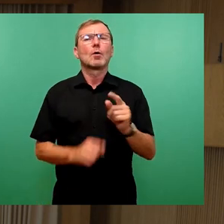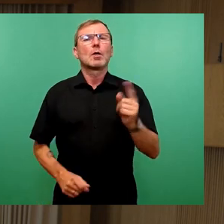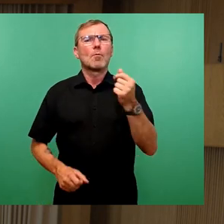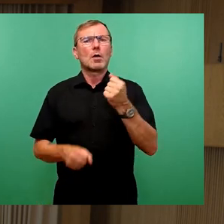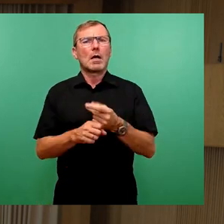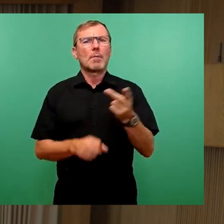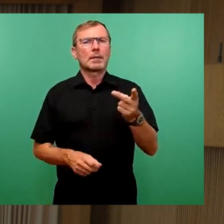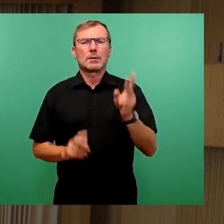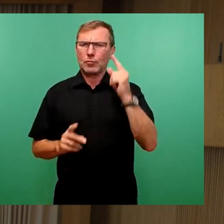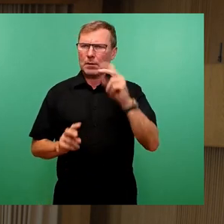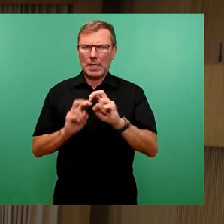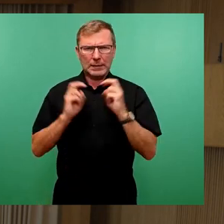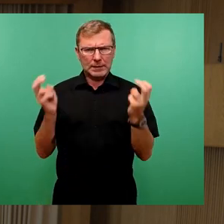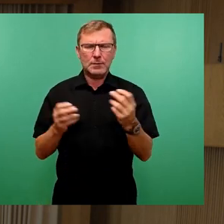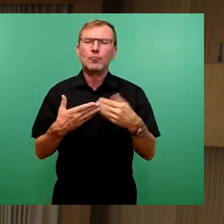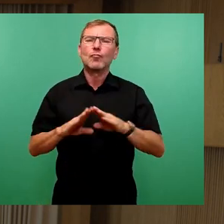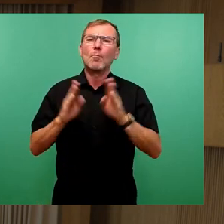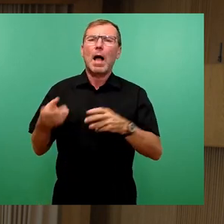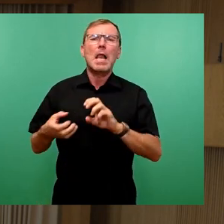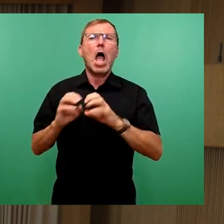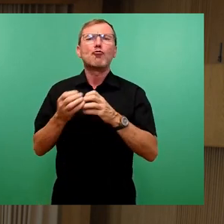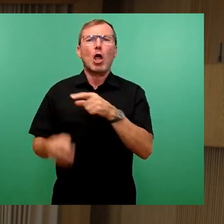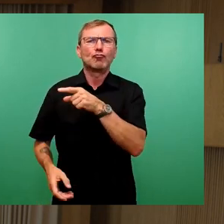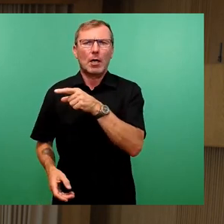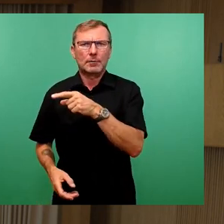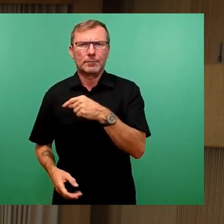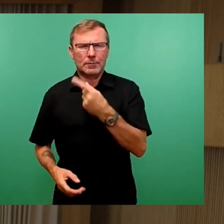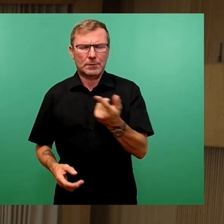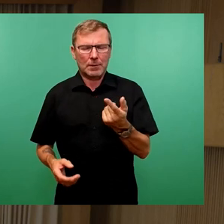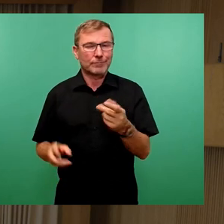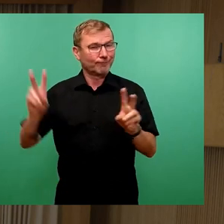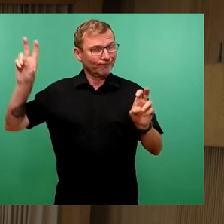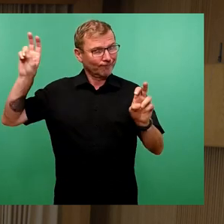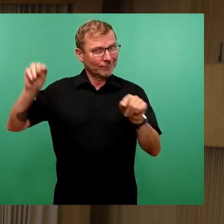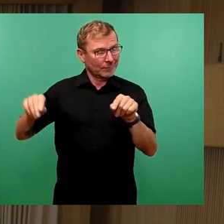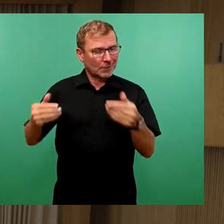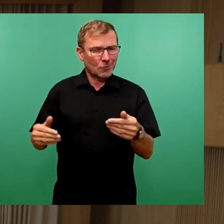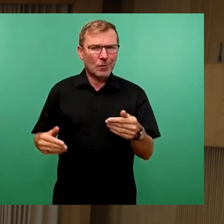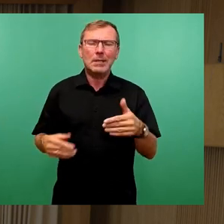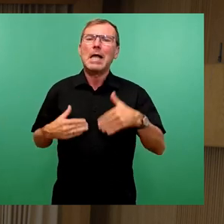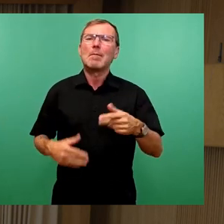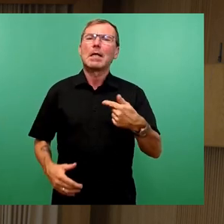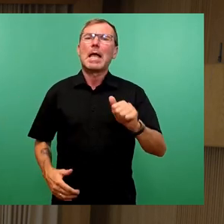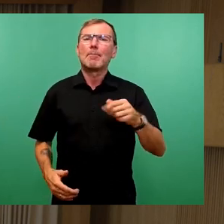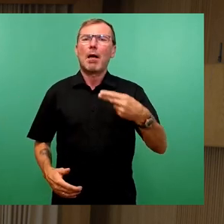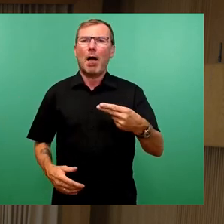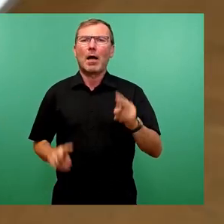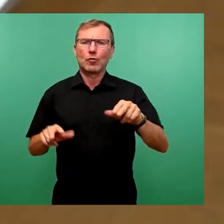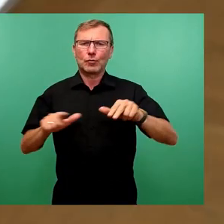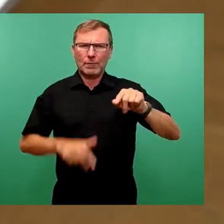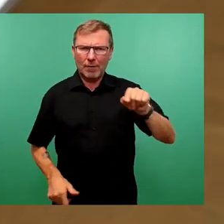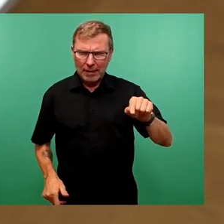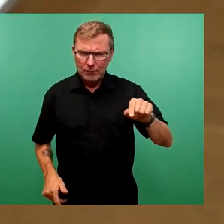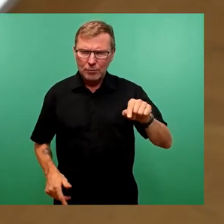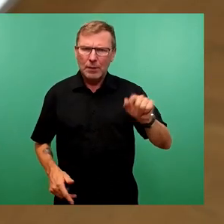Stadtratssitzung zur Schwimmhalle Klotsche folgendermaßen, und ich zitiere jetzt, dass die Bäder GmbH der Stadtverwaltung ein